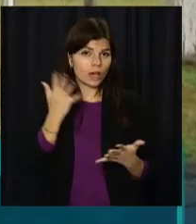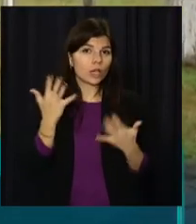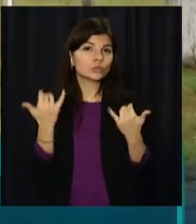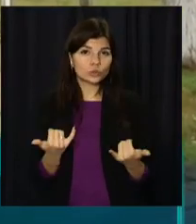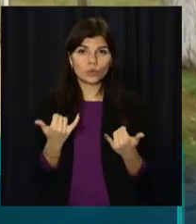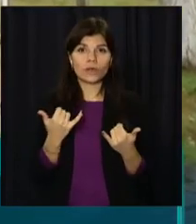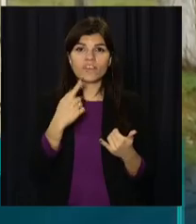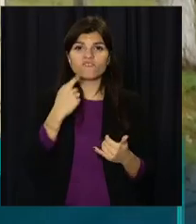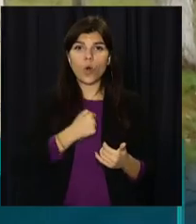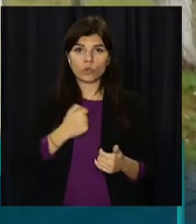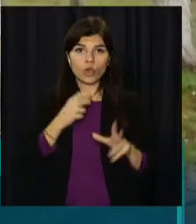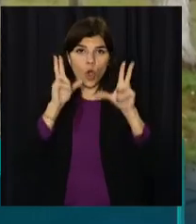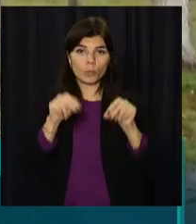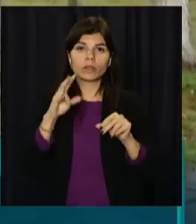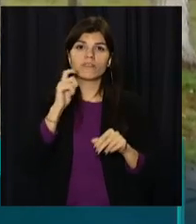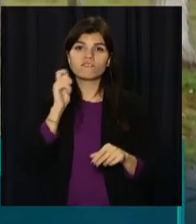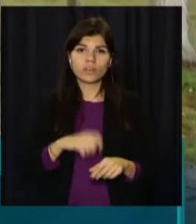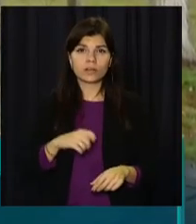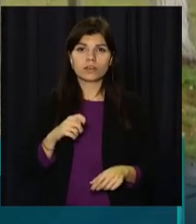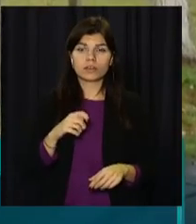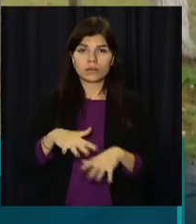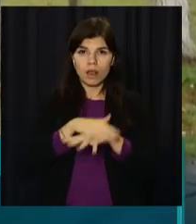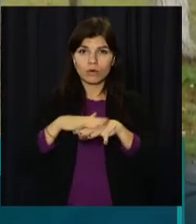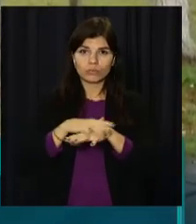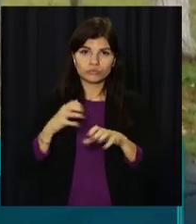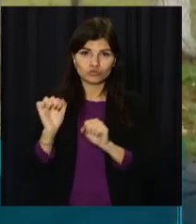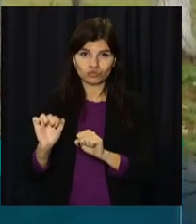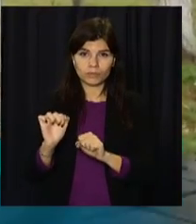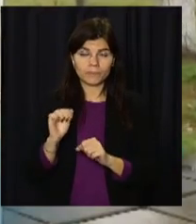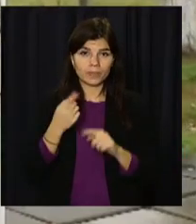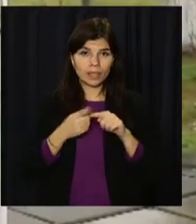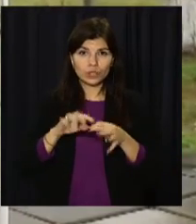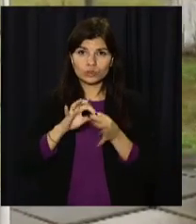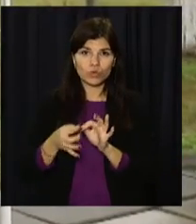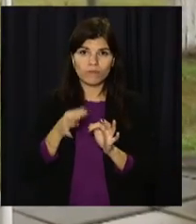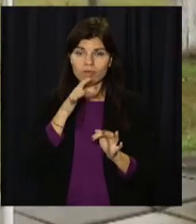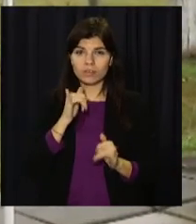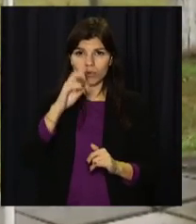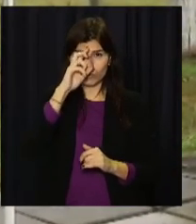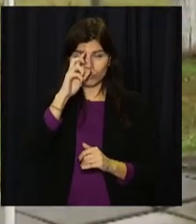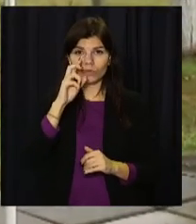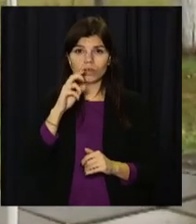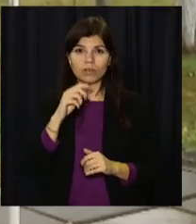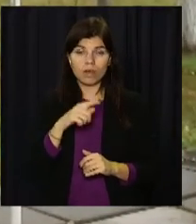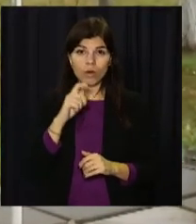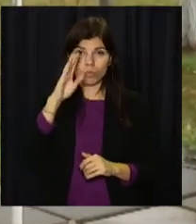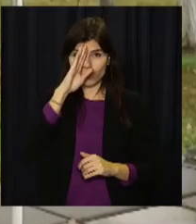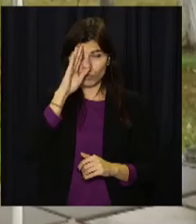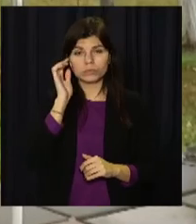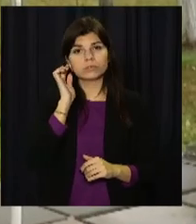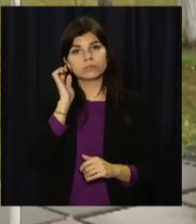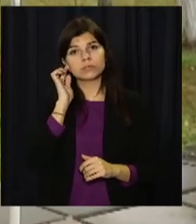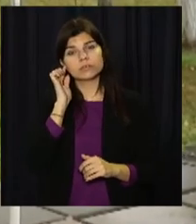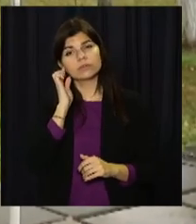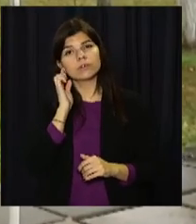сьогодні склали військову присягу на вірність українському народові. Цей складний час для нашої держави хлопці здійснили